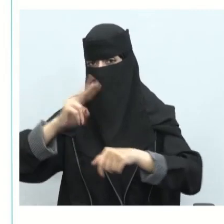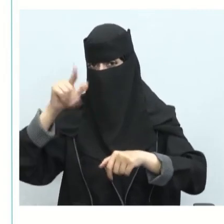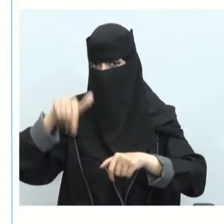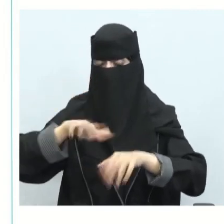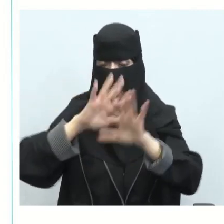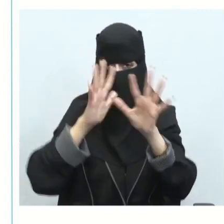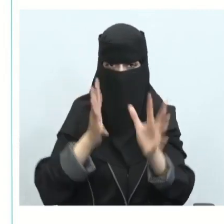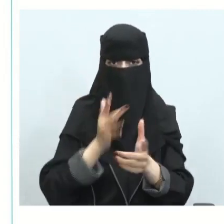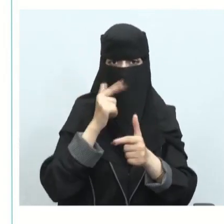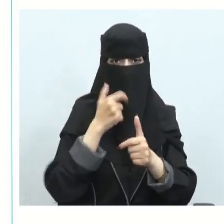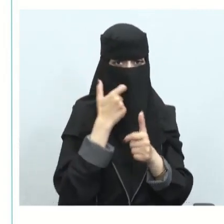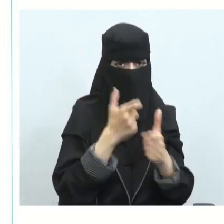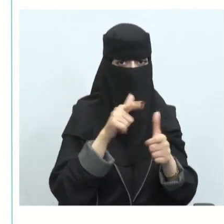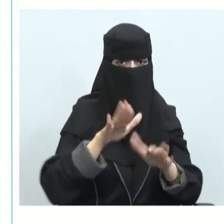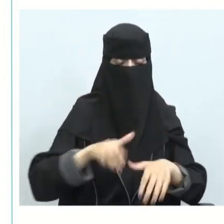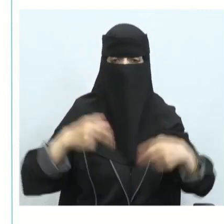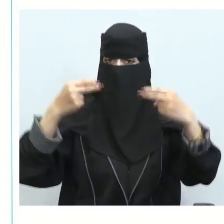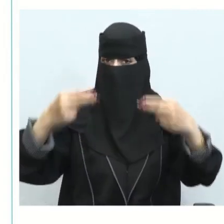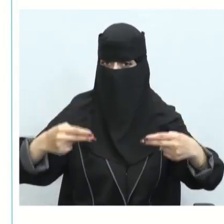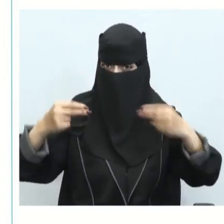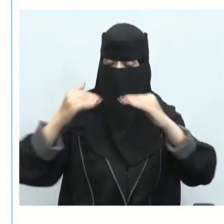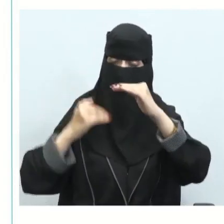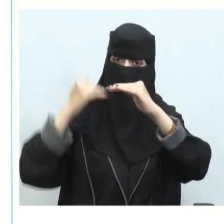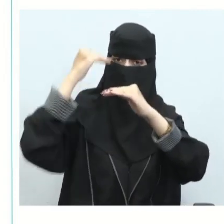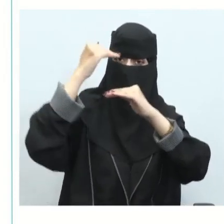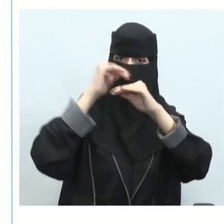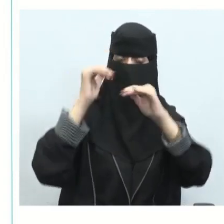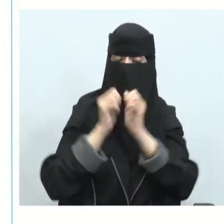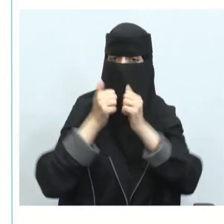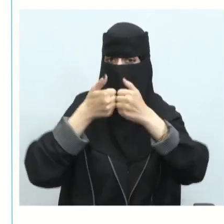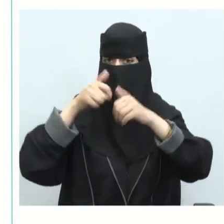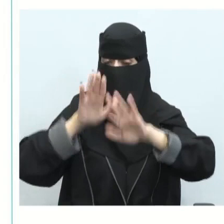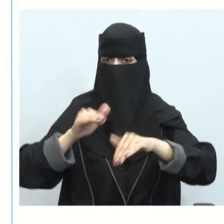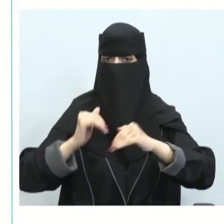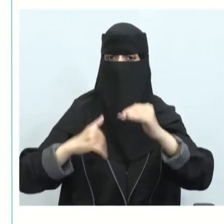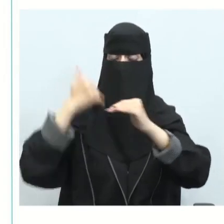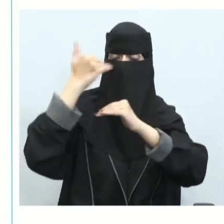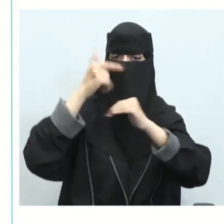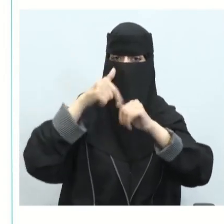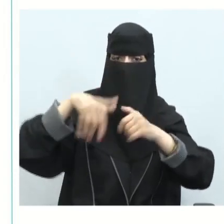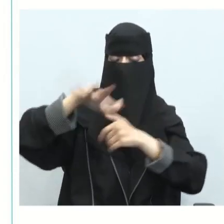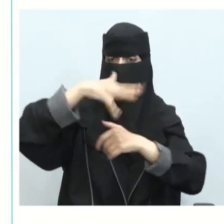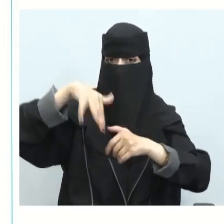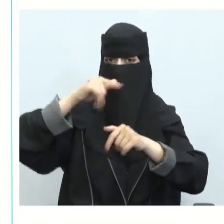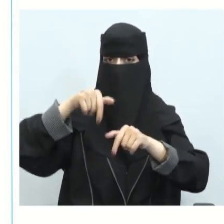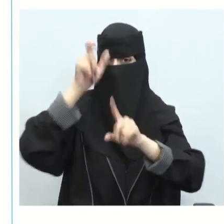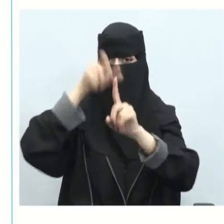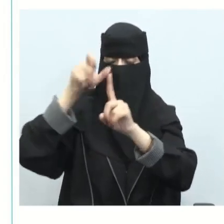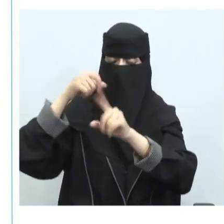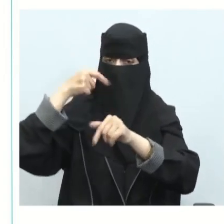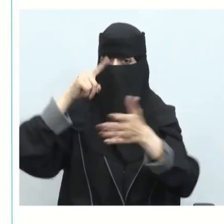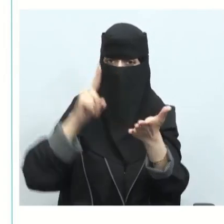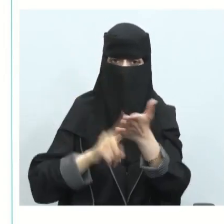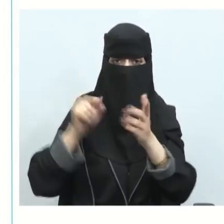نظرنا إلى الفعاليات على مستوى العائلة أو على مستوى الأسرة أو على مستوى الأفراد لابد